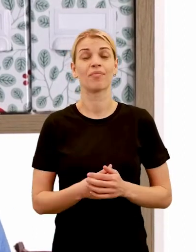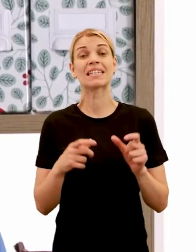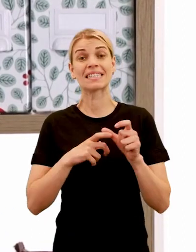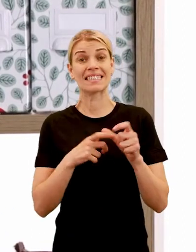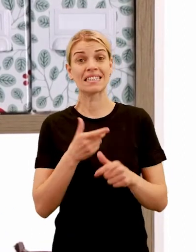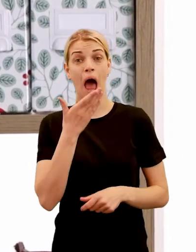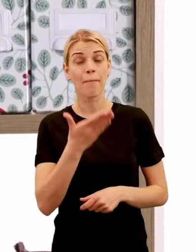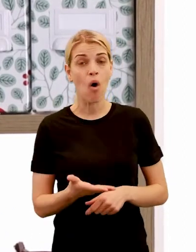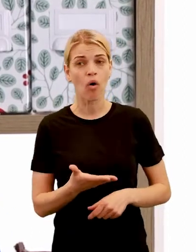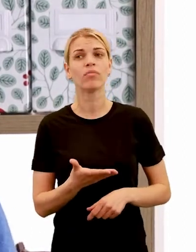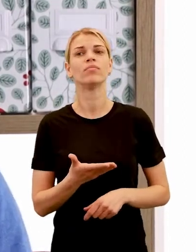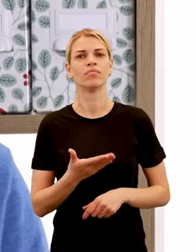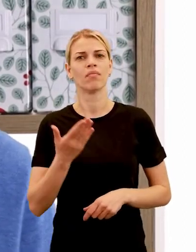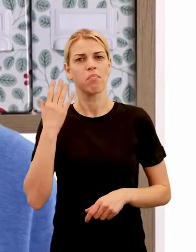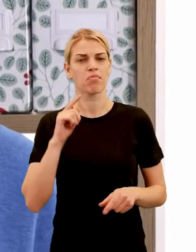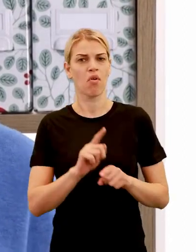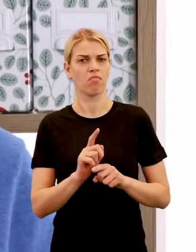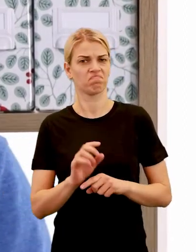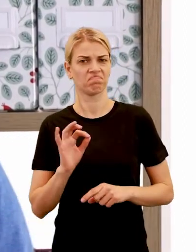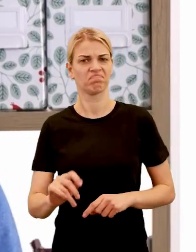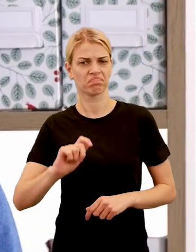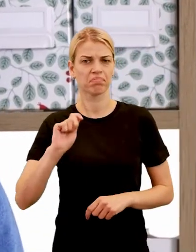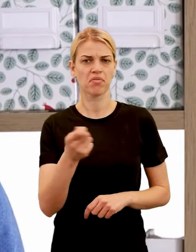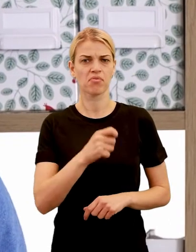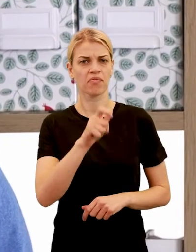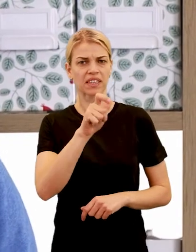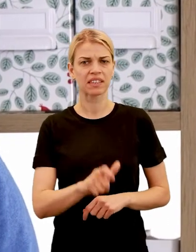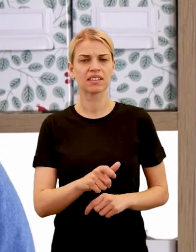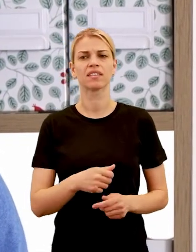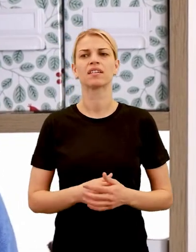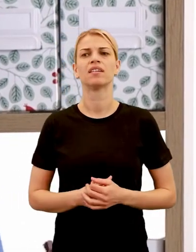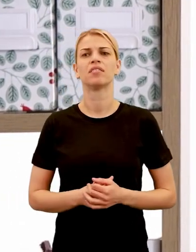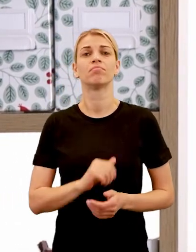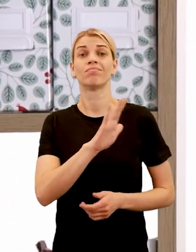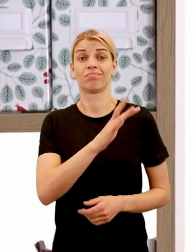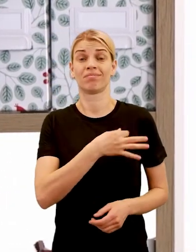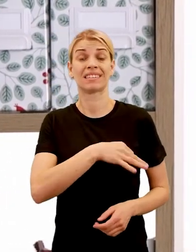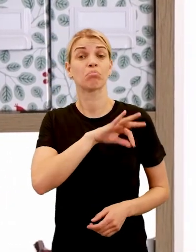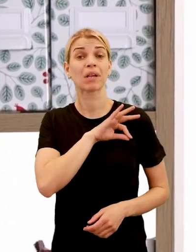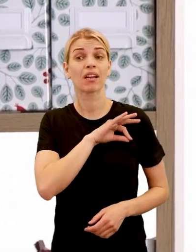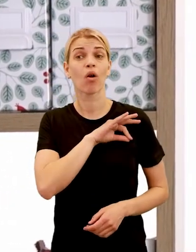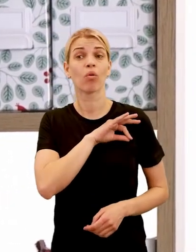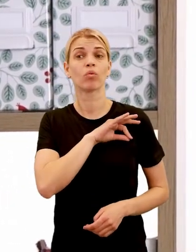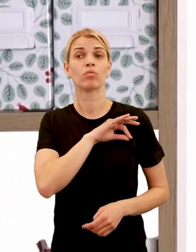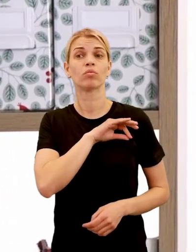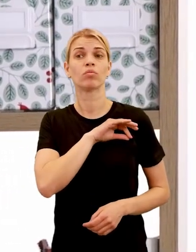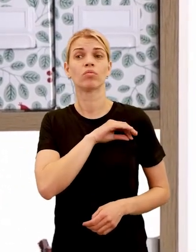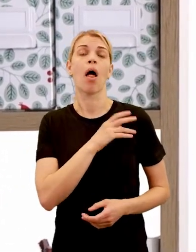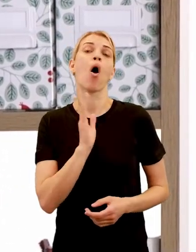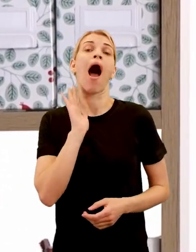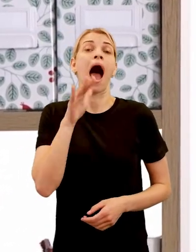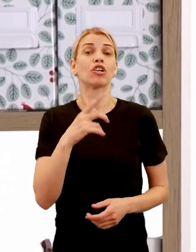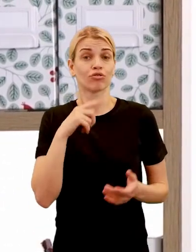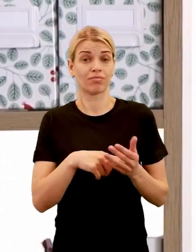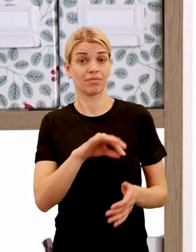Samo bol naozaj udatný bojovník a jeho smrťou, až teda jeho smrťou sa